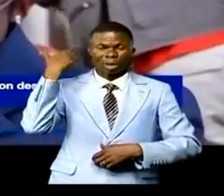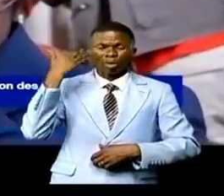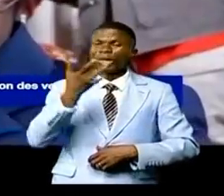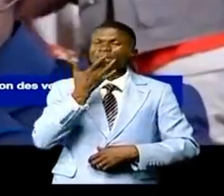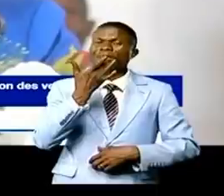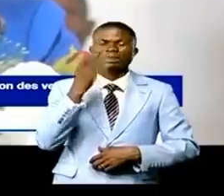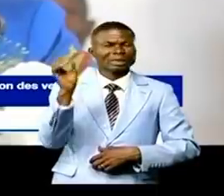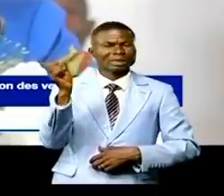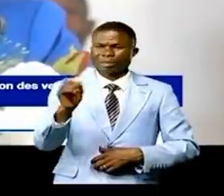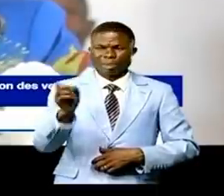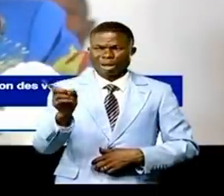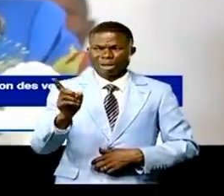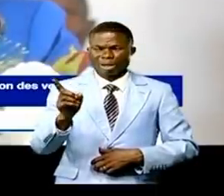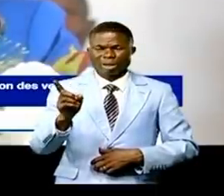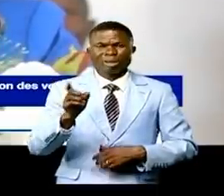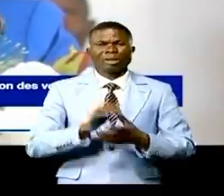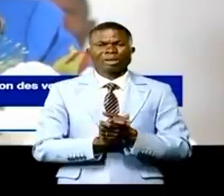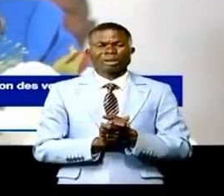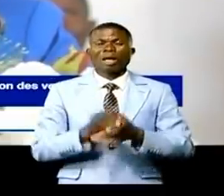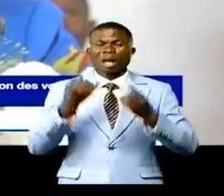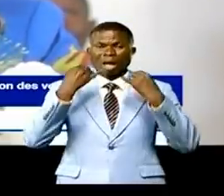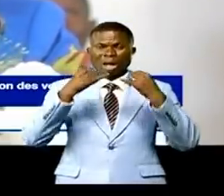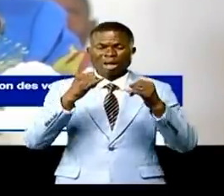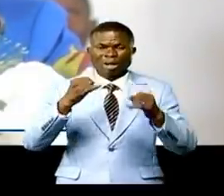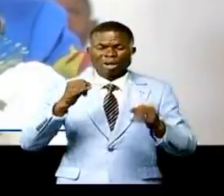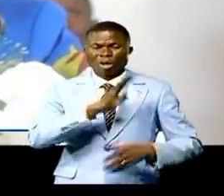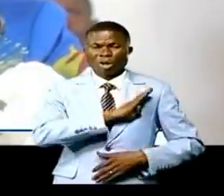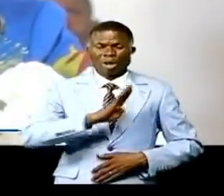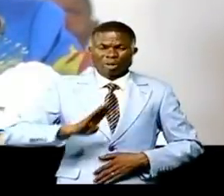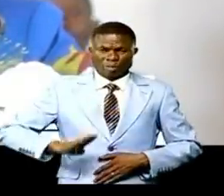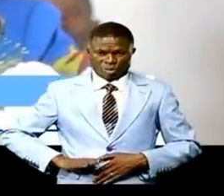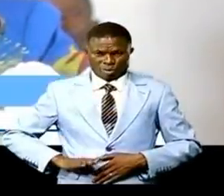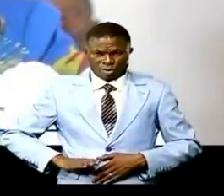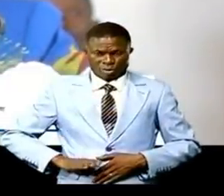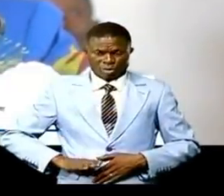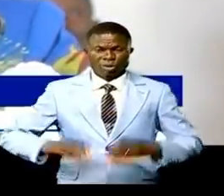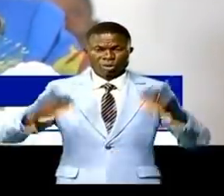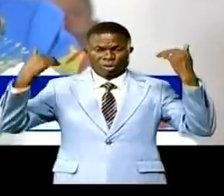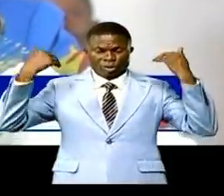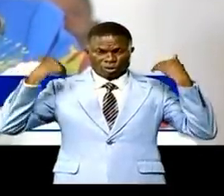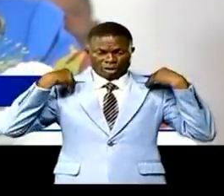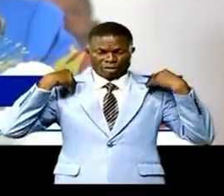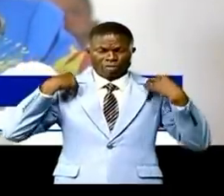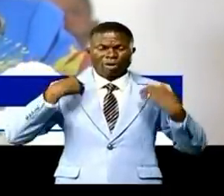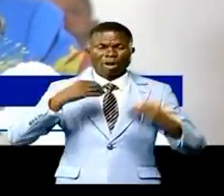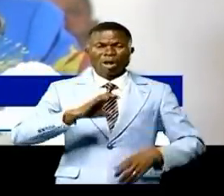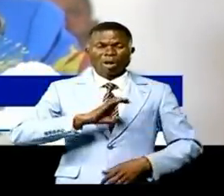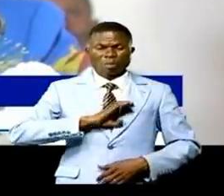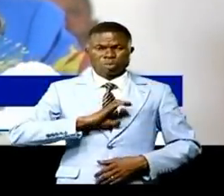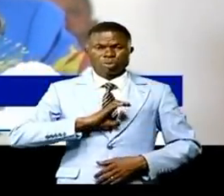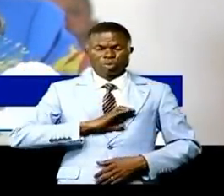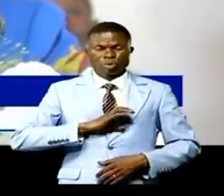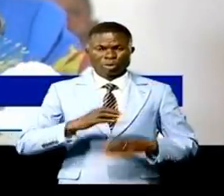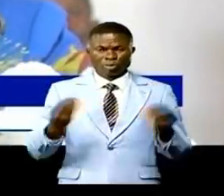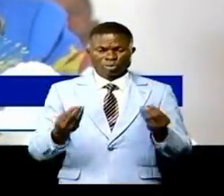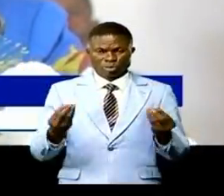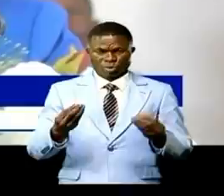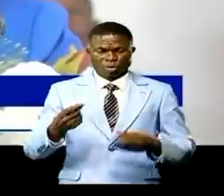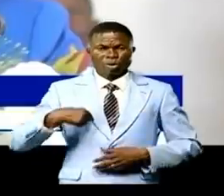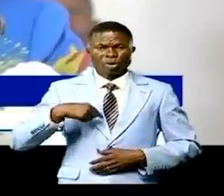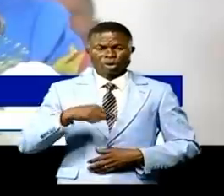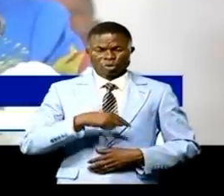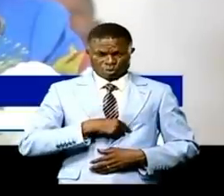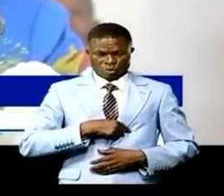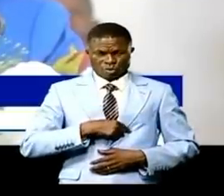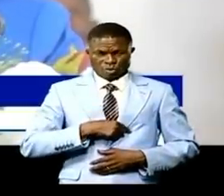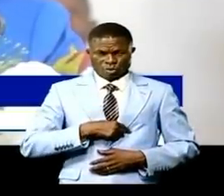Nous allons travailler ensemble aussi bien le bourgmestre qu'est le commandant de police pour que nous puissions dégager